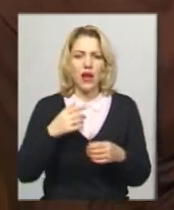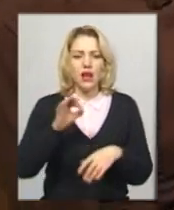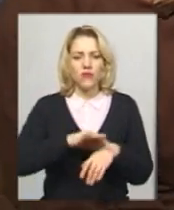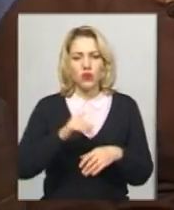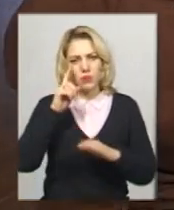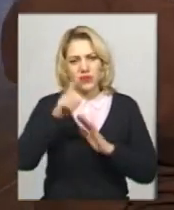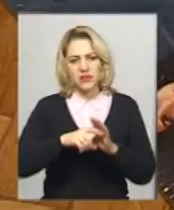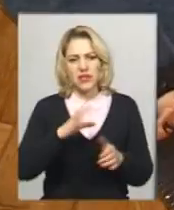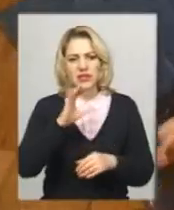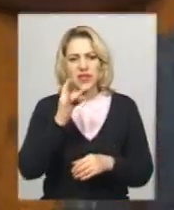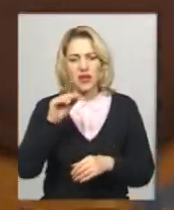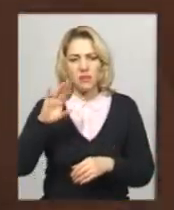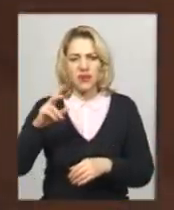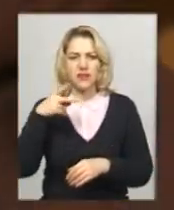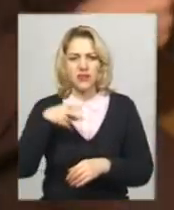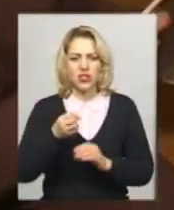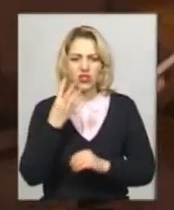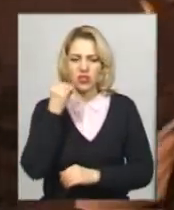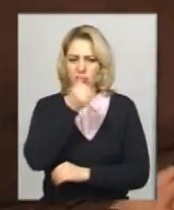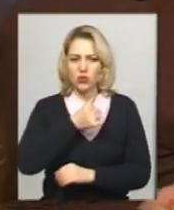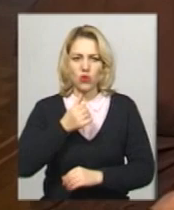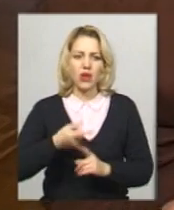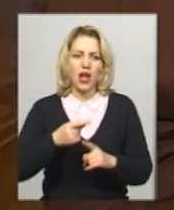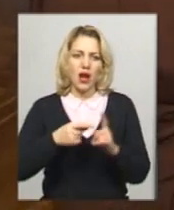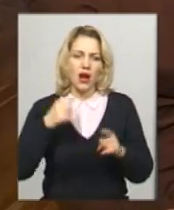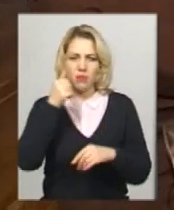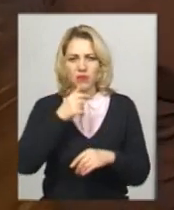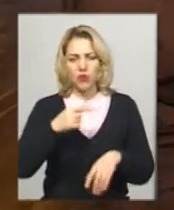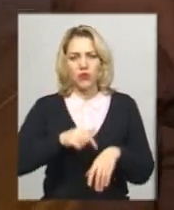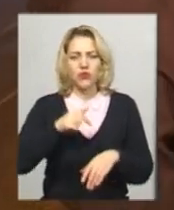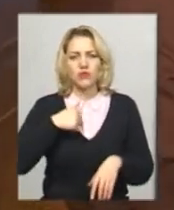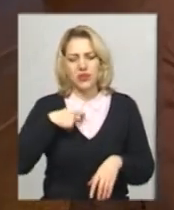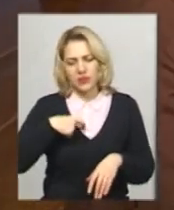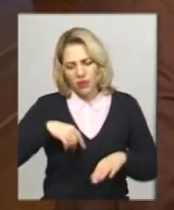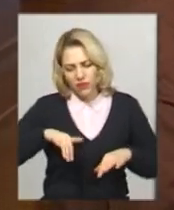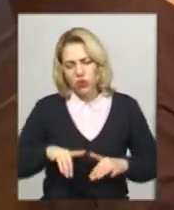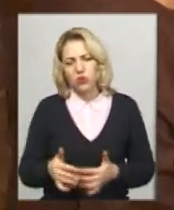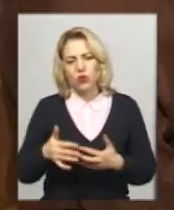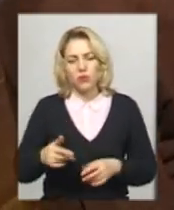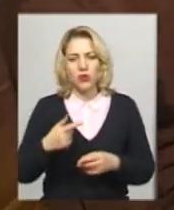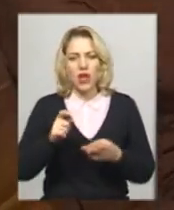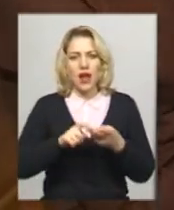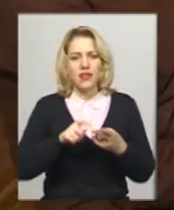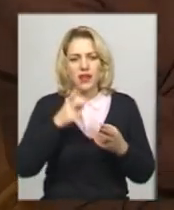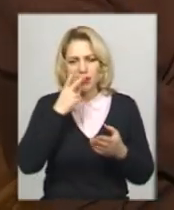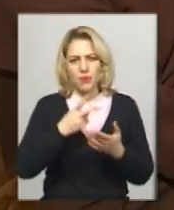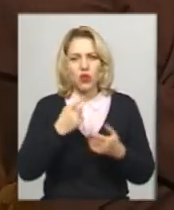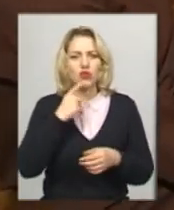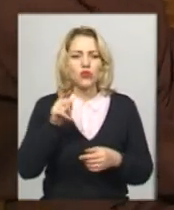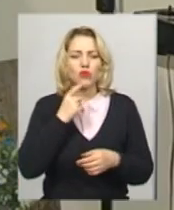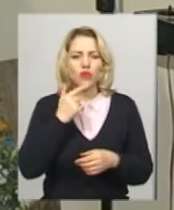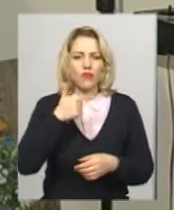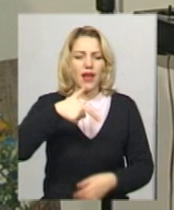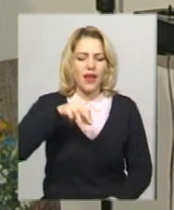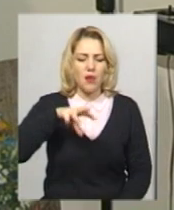2014-го, а півроку до цього дівчина постійно почувалася втомленою. Аналіз показали, гемоглибін майже вдвічі нижчий від